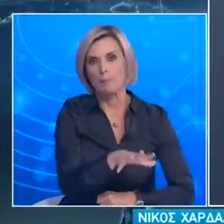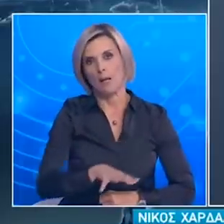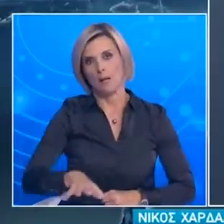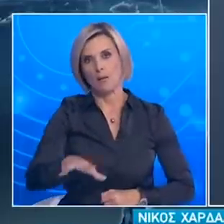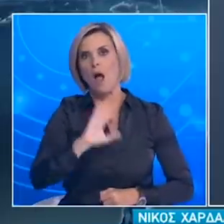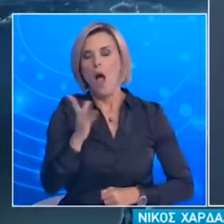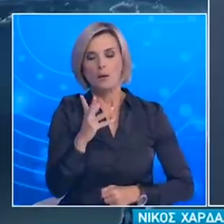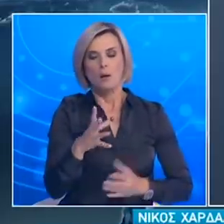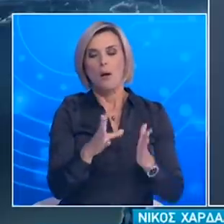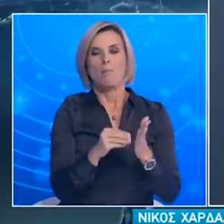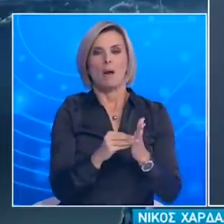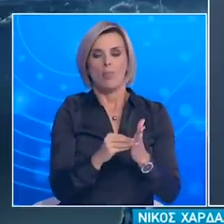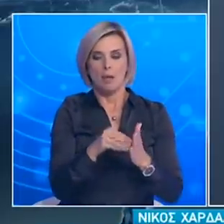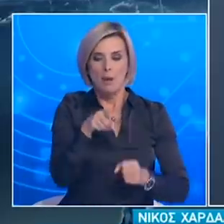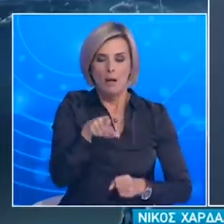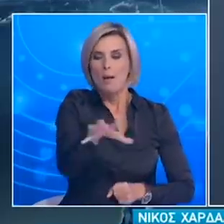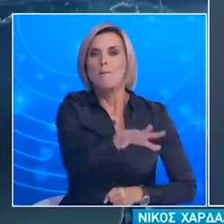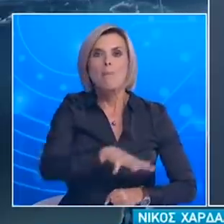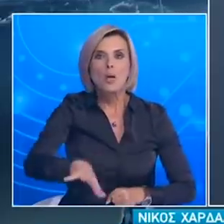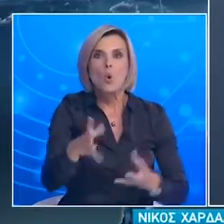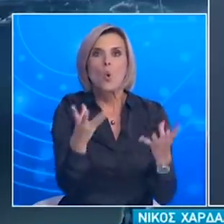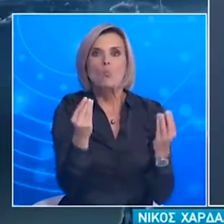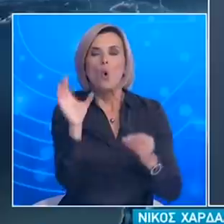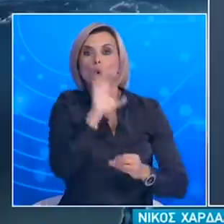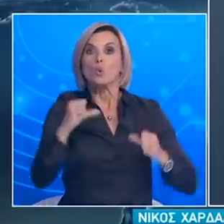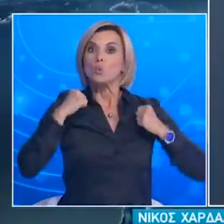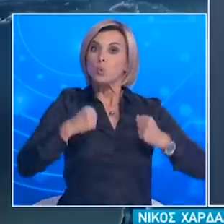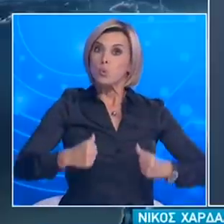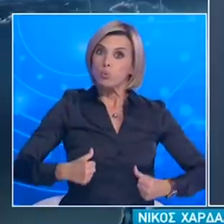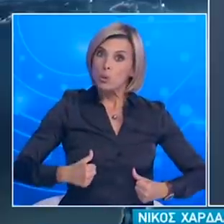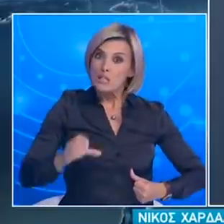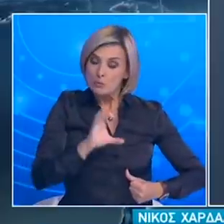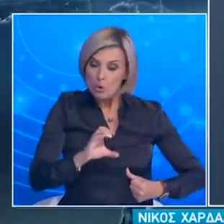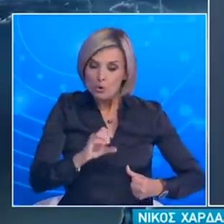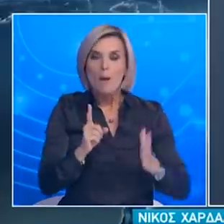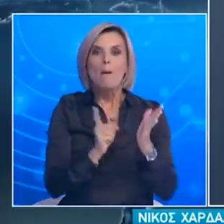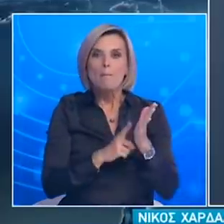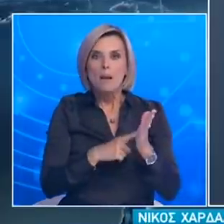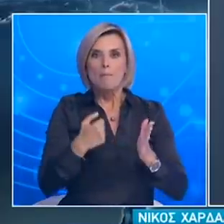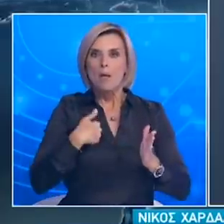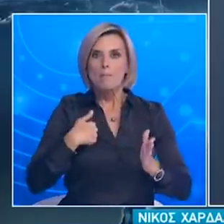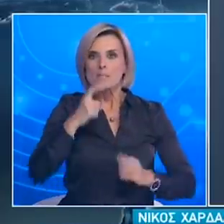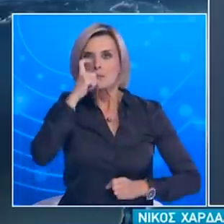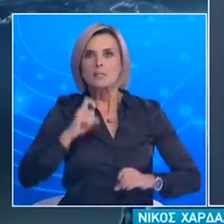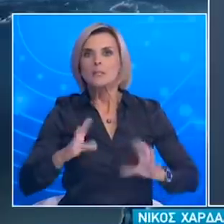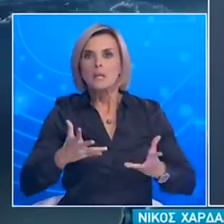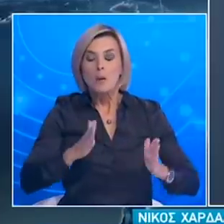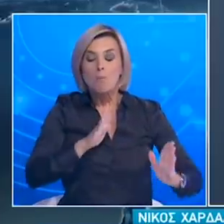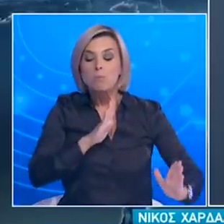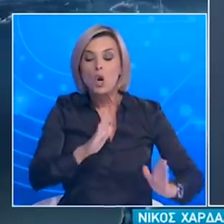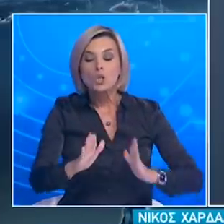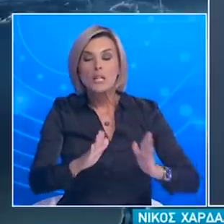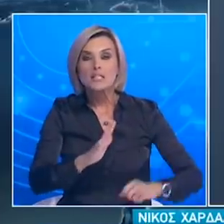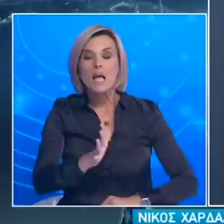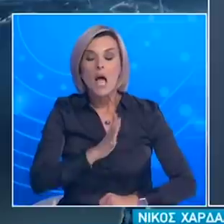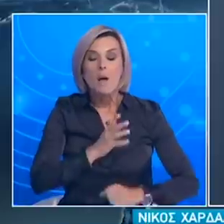εισερχόμενο τουρισμό οι αποφάσεις που λαμβάνουμε αποσκοπούν πρωταρχικά στην προστασία των ίδιων των κατοίκων γιατί πρωταρχικό μέλημά μας